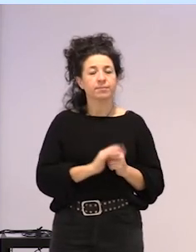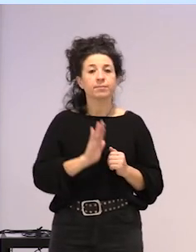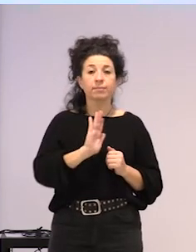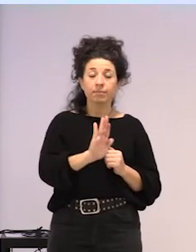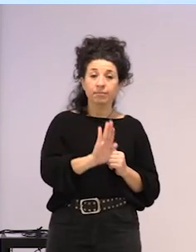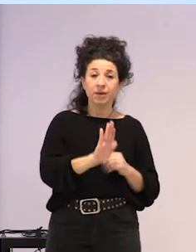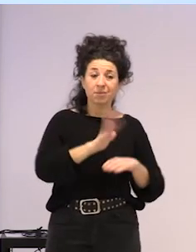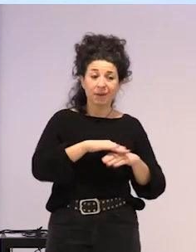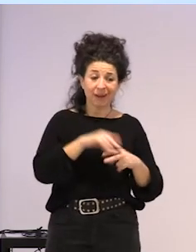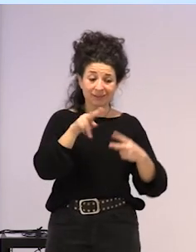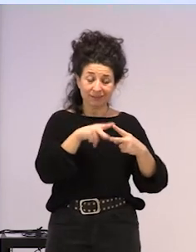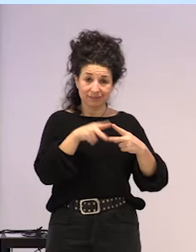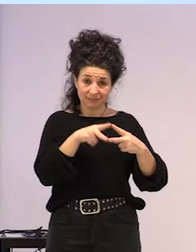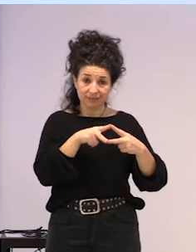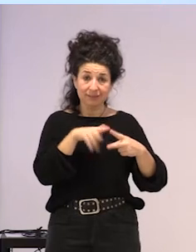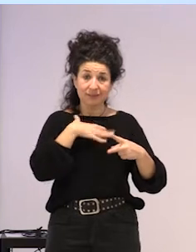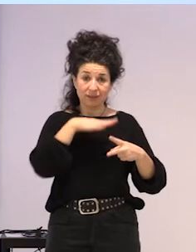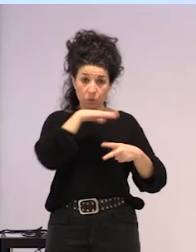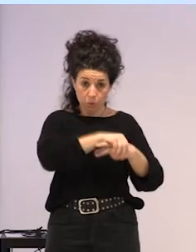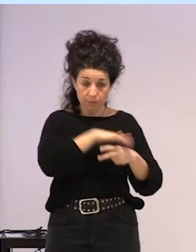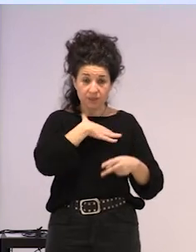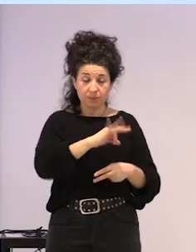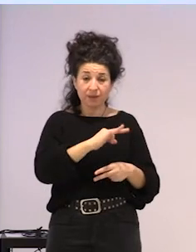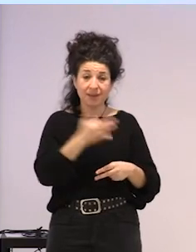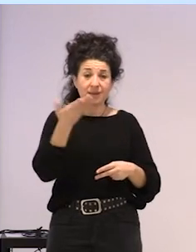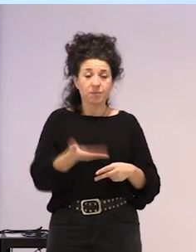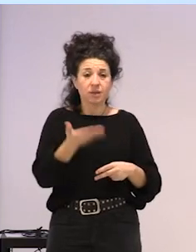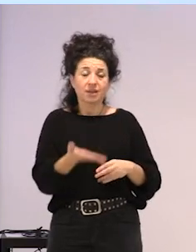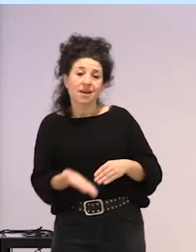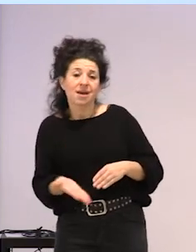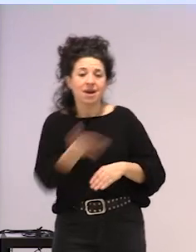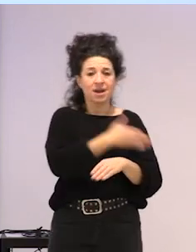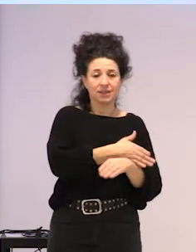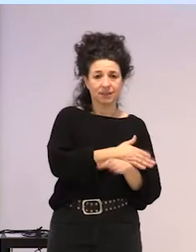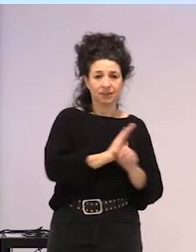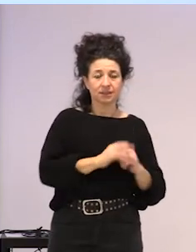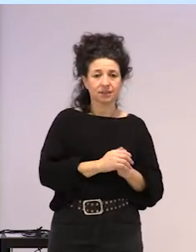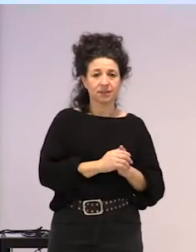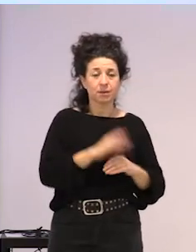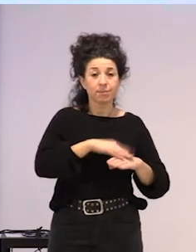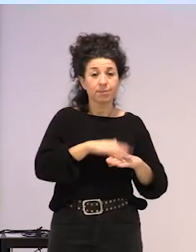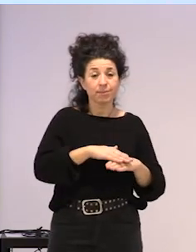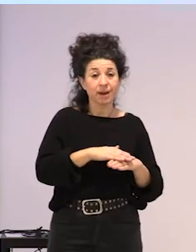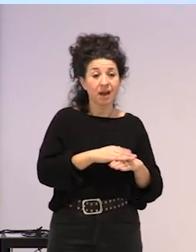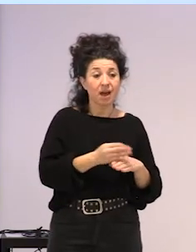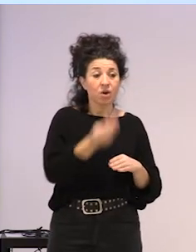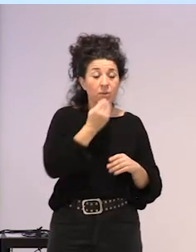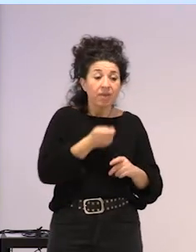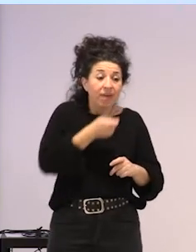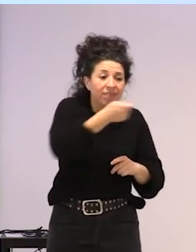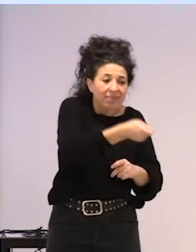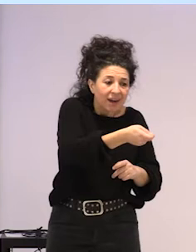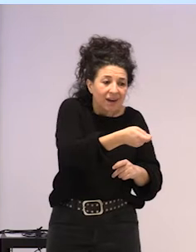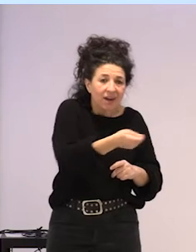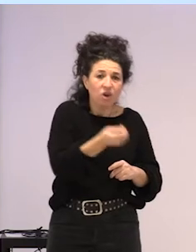hori gertatzeko, baita ere beharrezkoa da, baldeza horretik, jana emateko, pertsona horri jana emateko, aldeza horretik janari